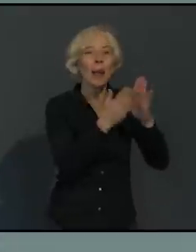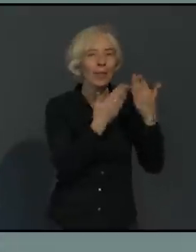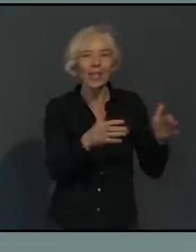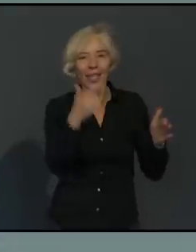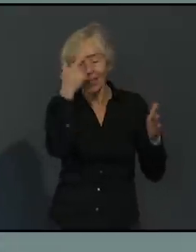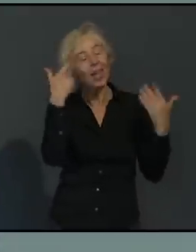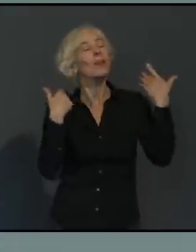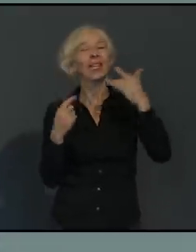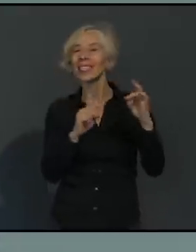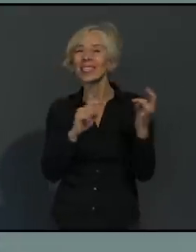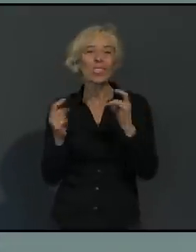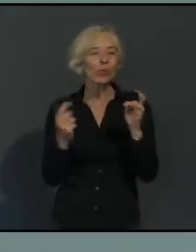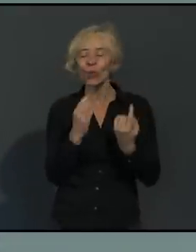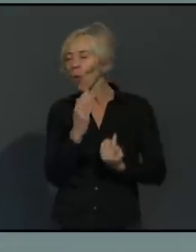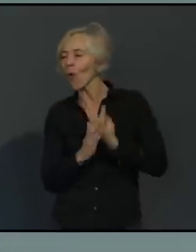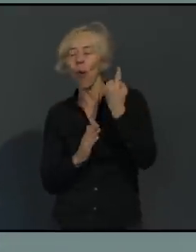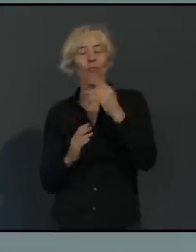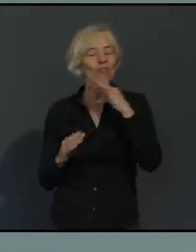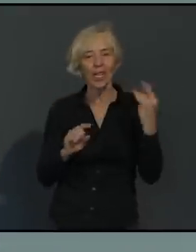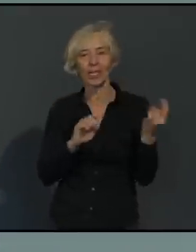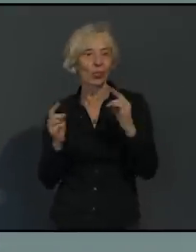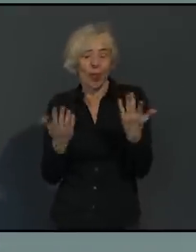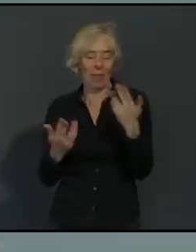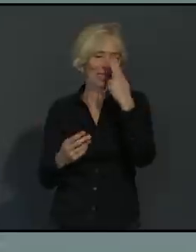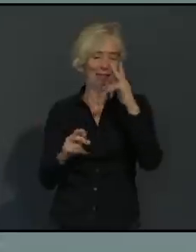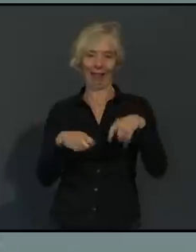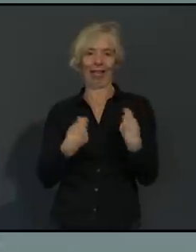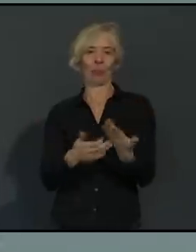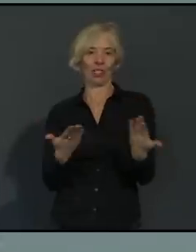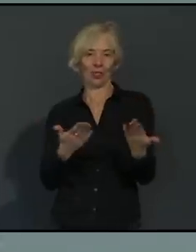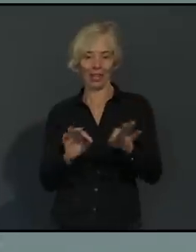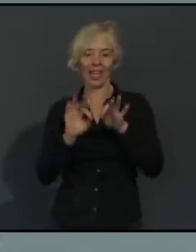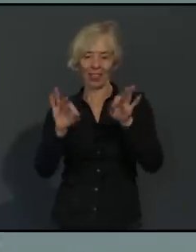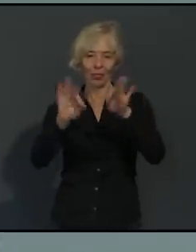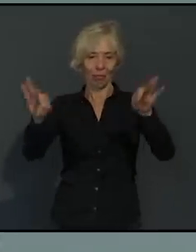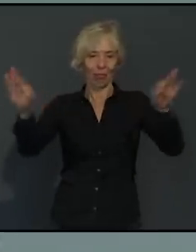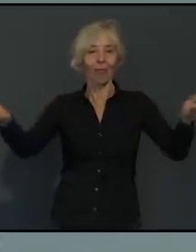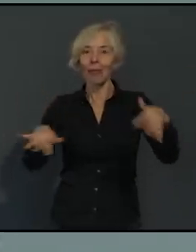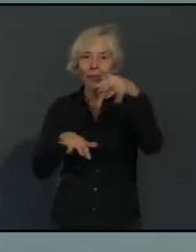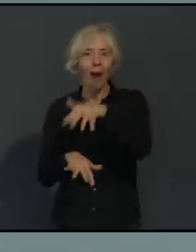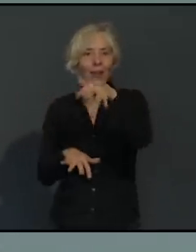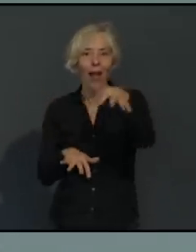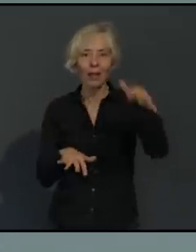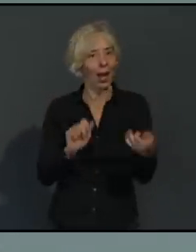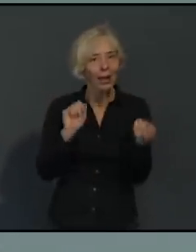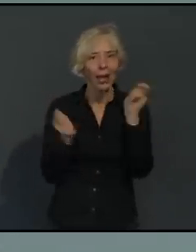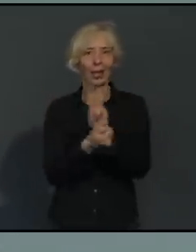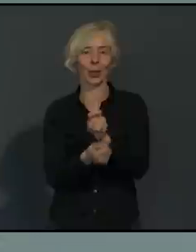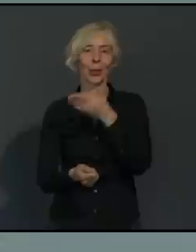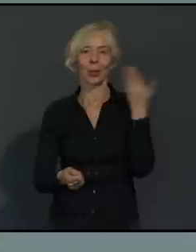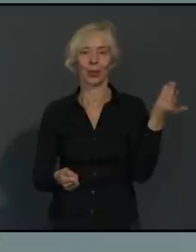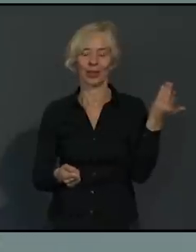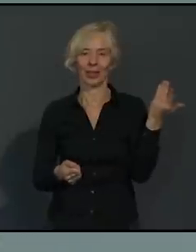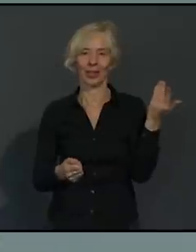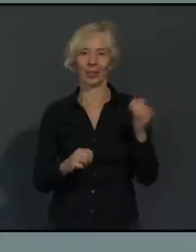weil, wie gesagt, die Infektionen sind ja nach wie vor auch da. Mir ist bewusst, dass die einen sagen